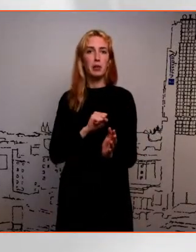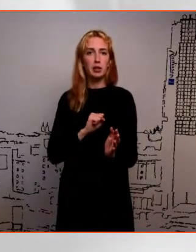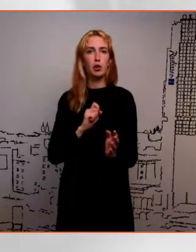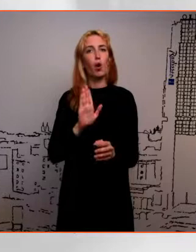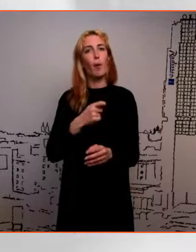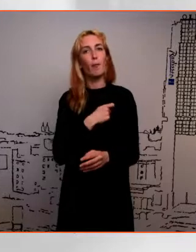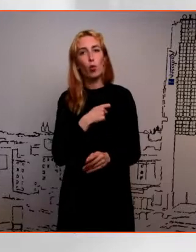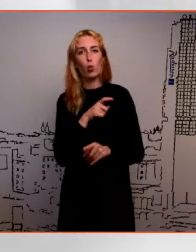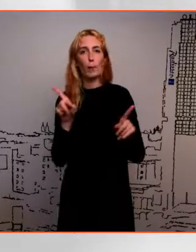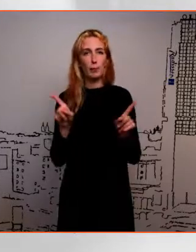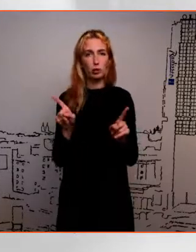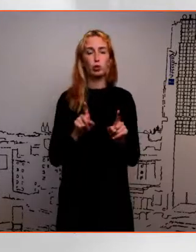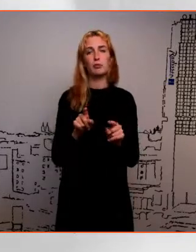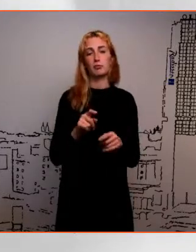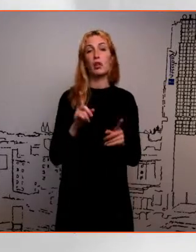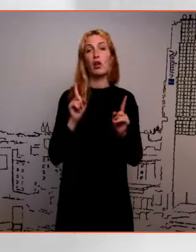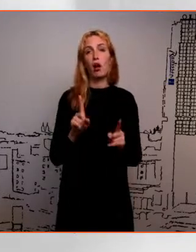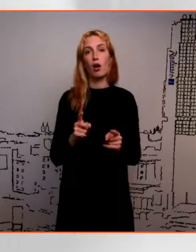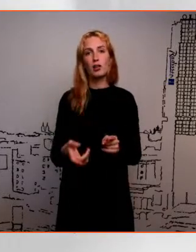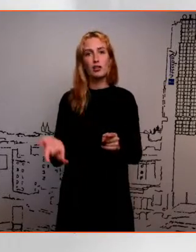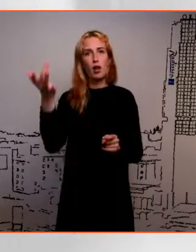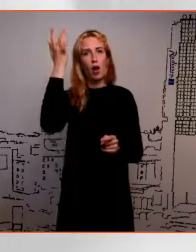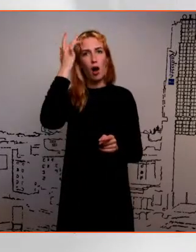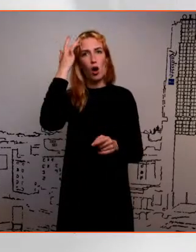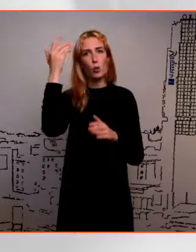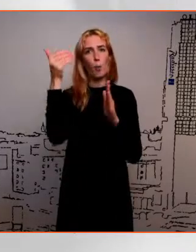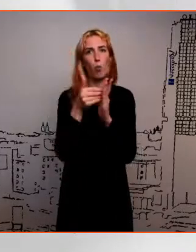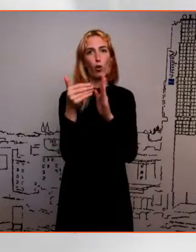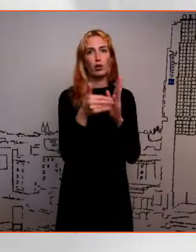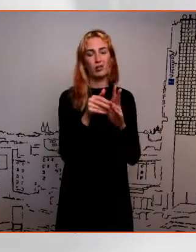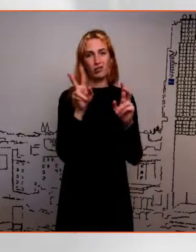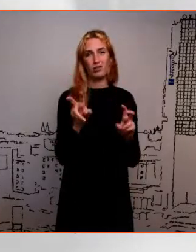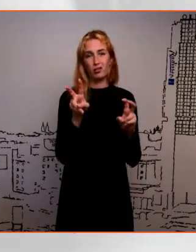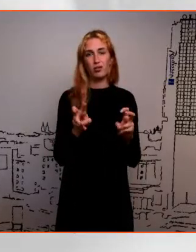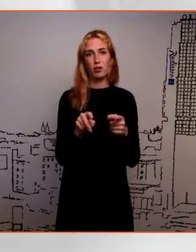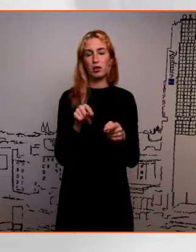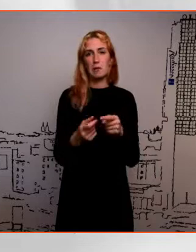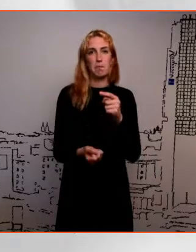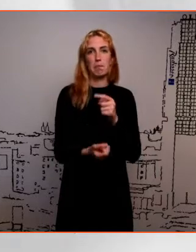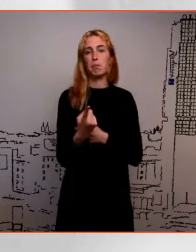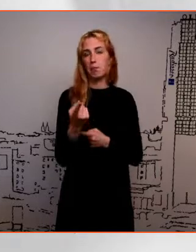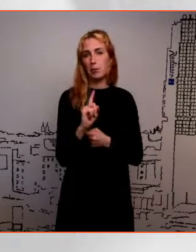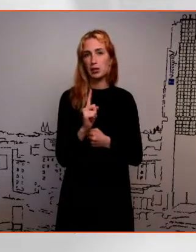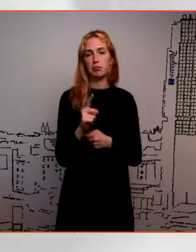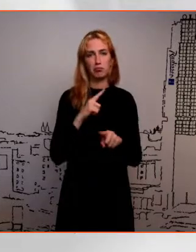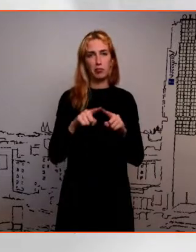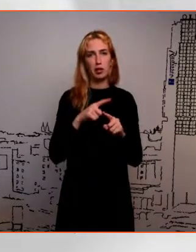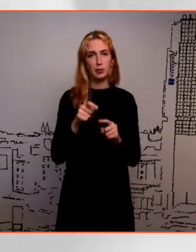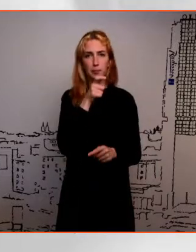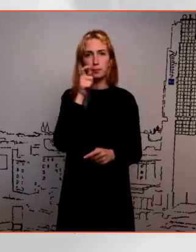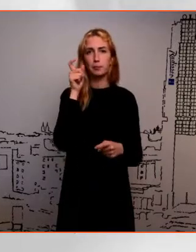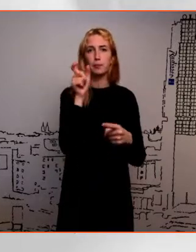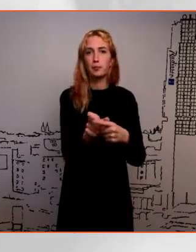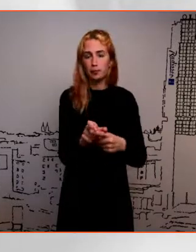tulevad välja, aga teatud sellised ajublokid, nagu ma neid nimetan, mis on nagu välja tulnud ka, mis on võibolla mulle